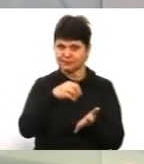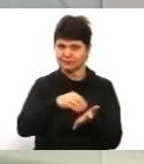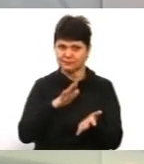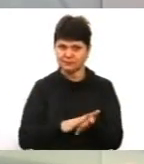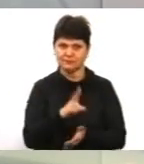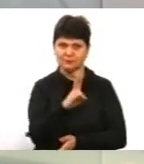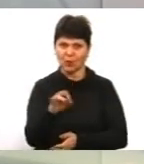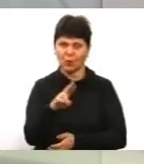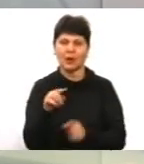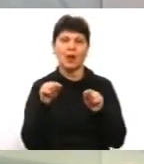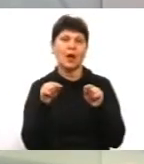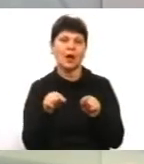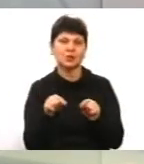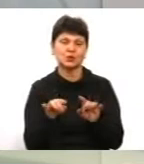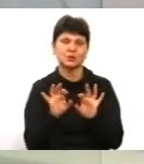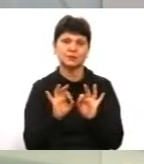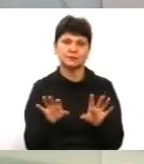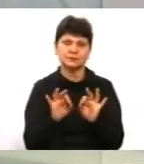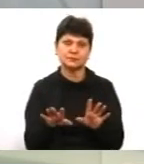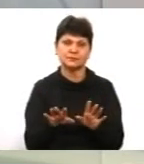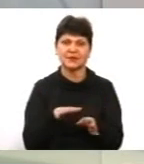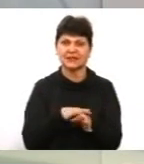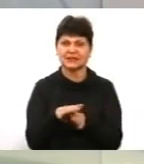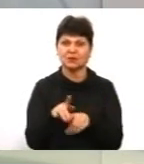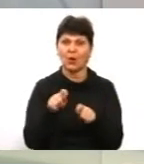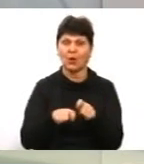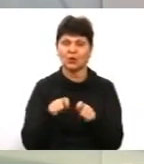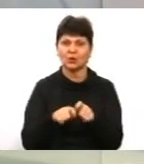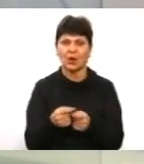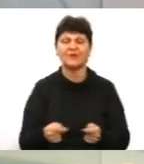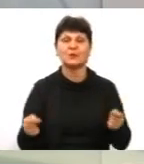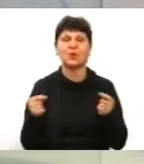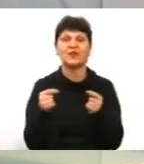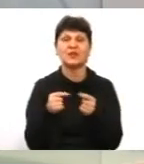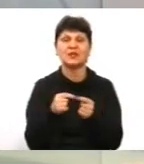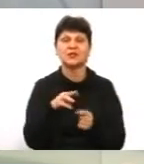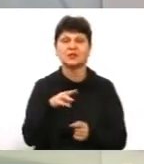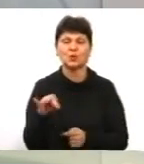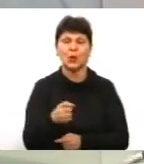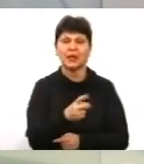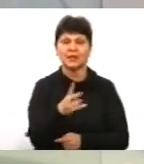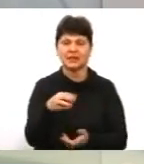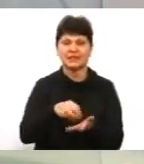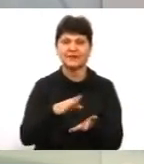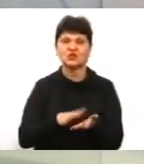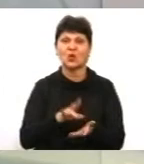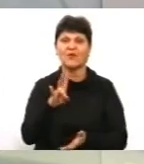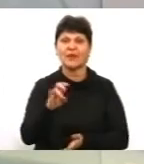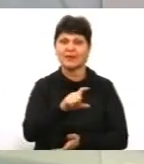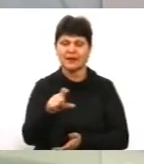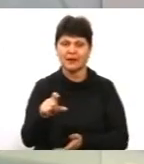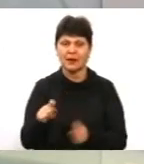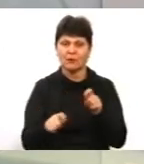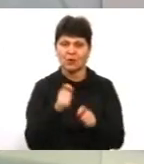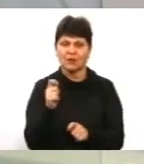А хто тоді і де здійснює контроль за відповідністю кількості зафіксованих порушень і тими, хто